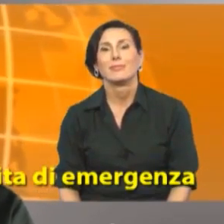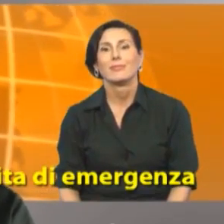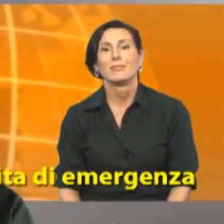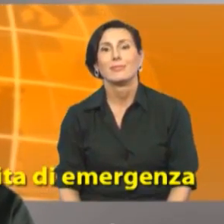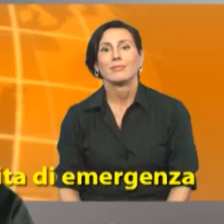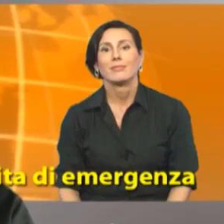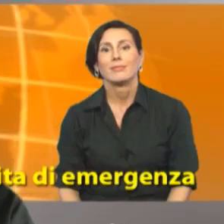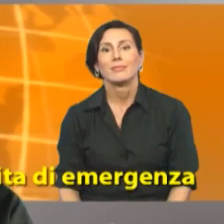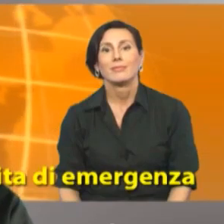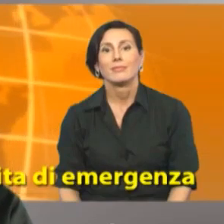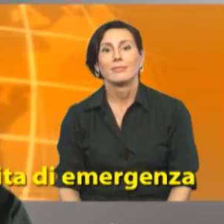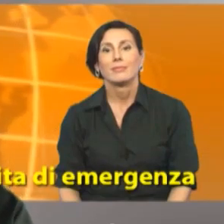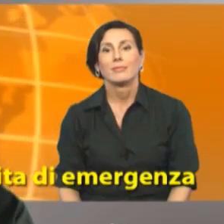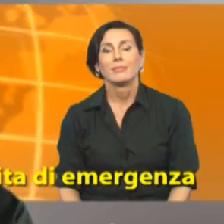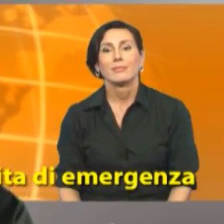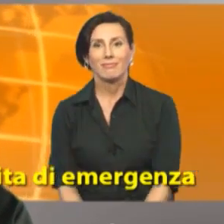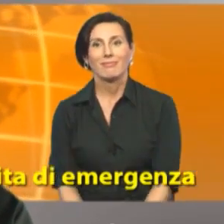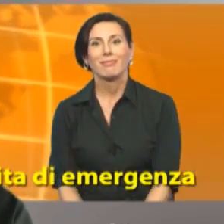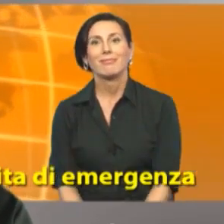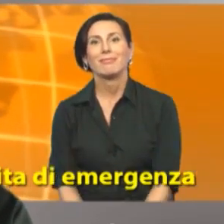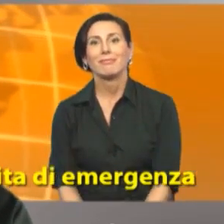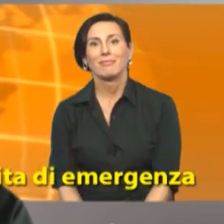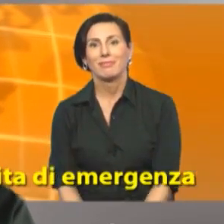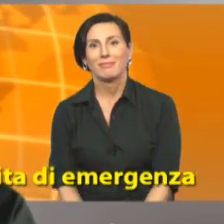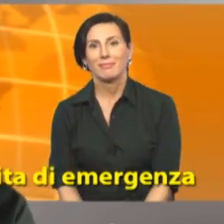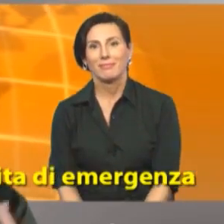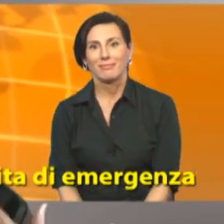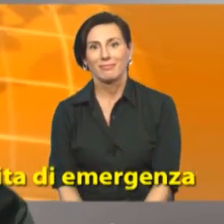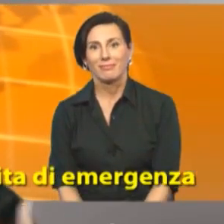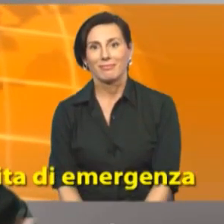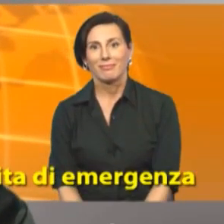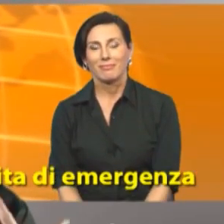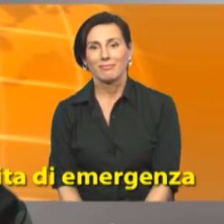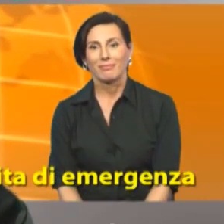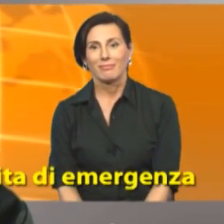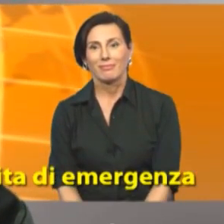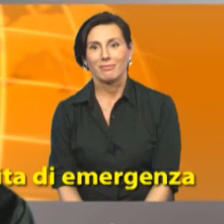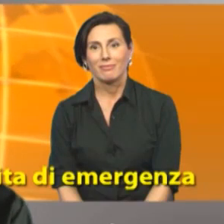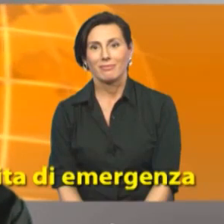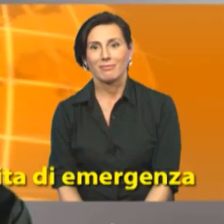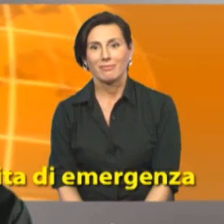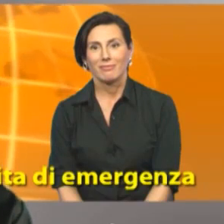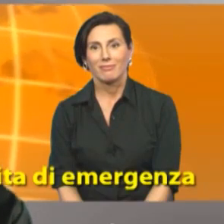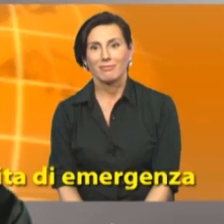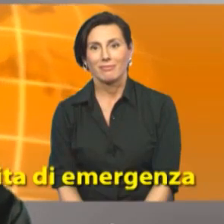emergency exit emergency exit